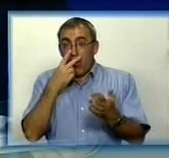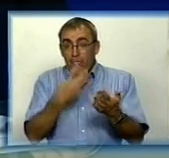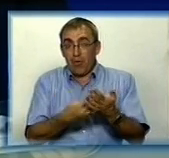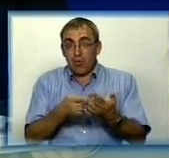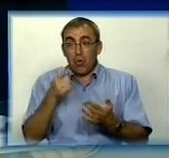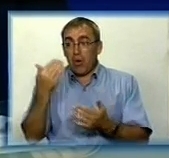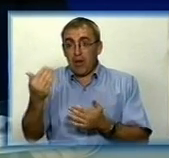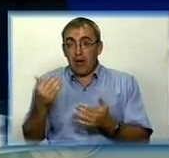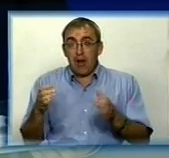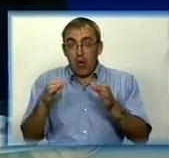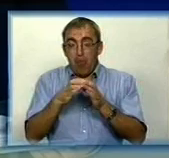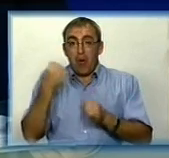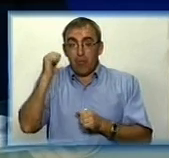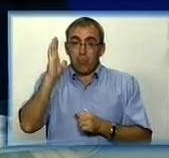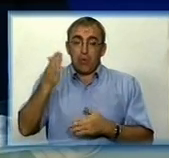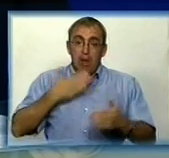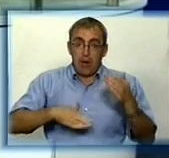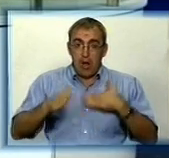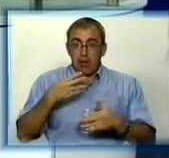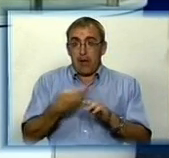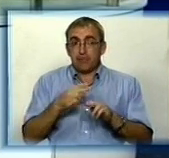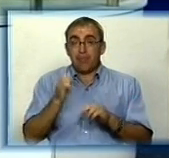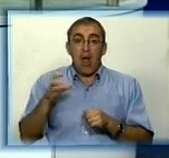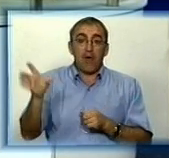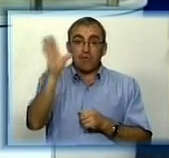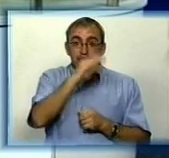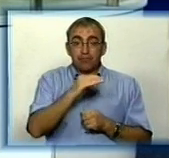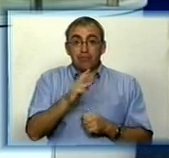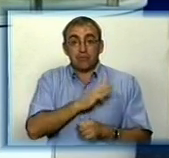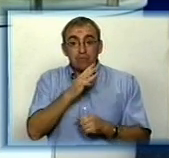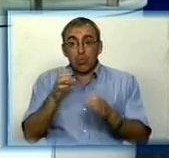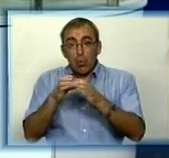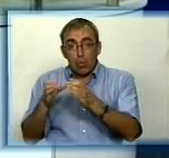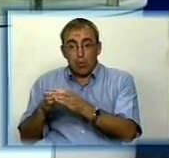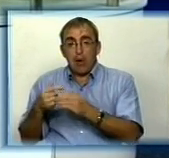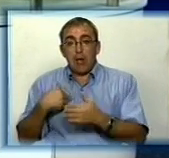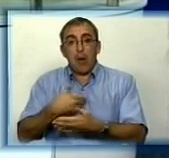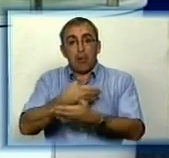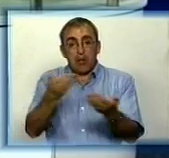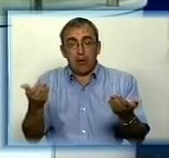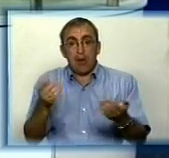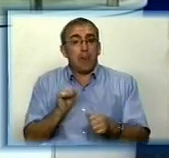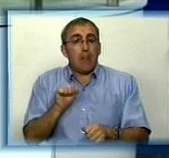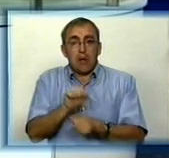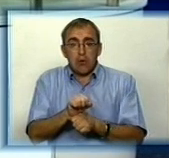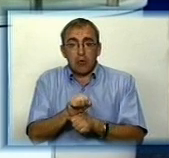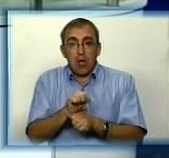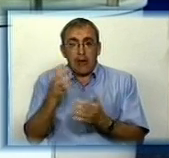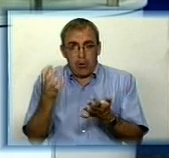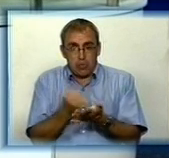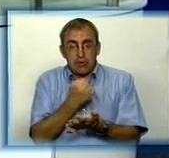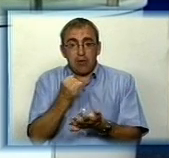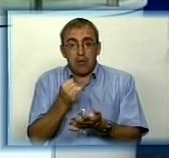що їх команда победила, будуть раді ці. А всім іншим іншим групам я предлагаю не останавливатися на достигнутому, тому що